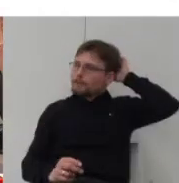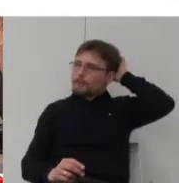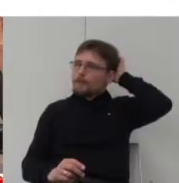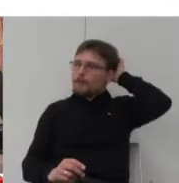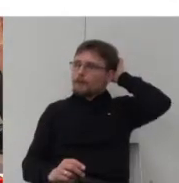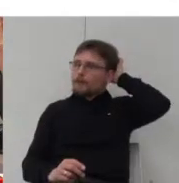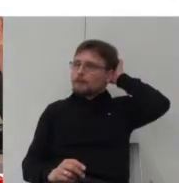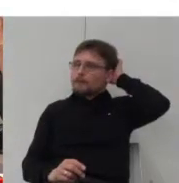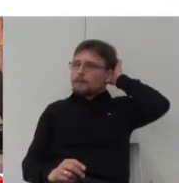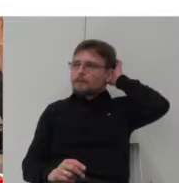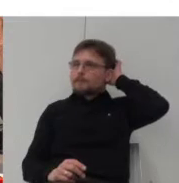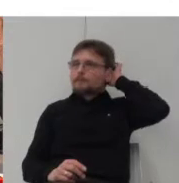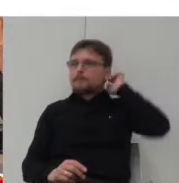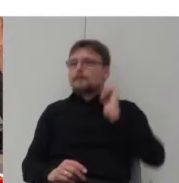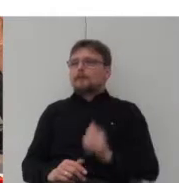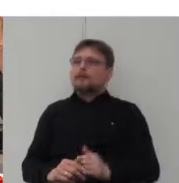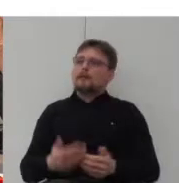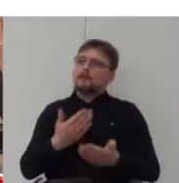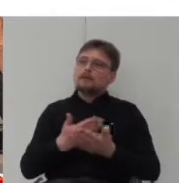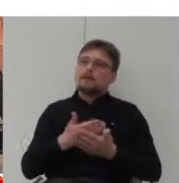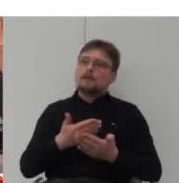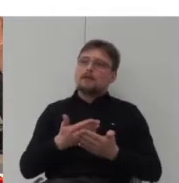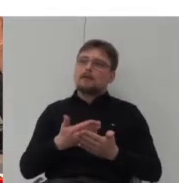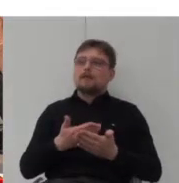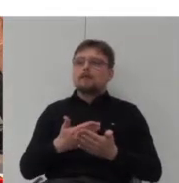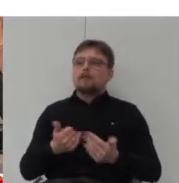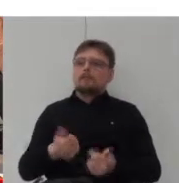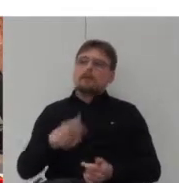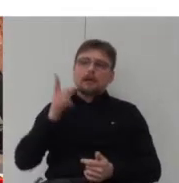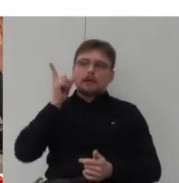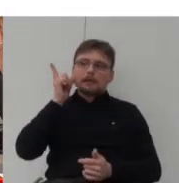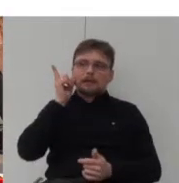niebywałą czynność w mieście, jak z panią pod gwiazdami w ciepłą letnią noc.